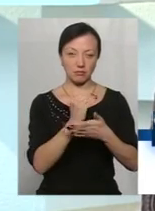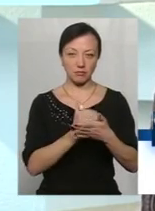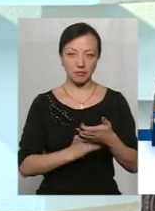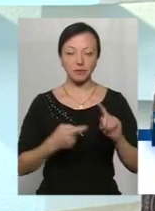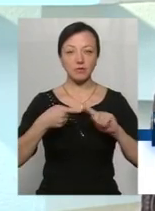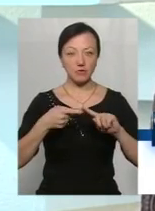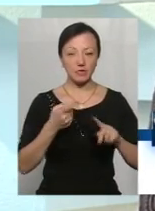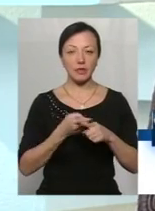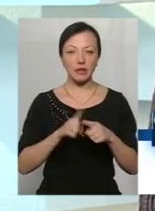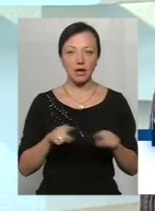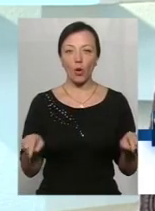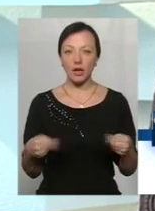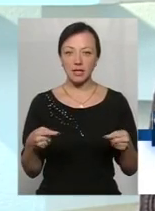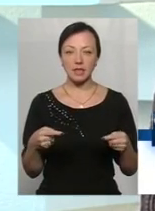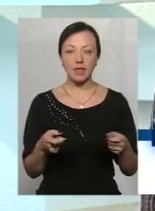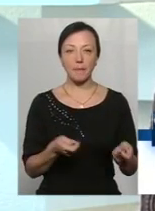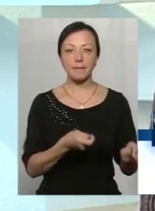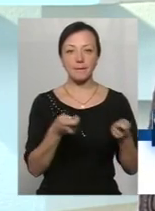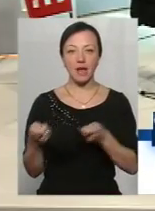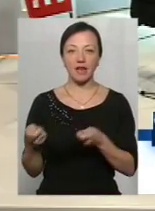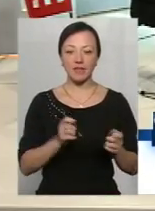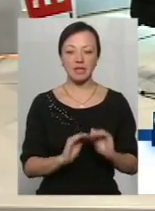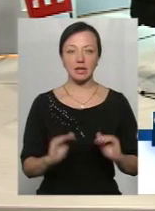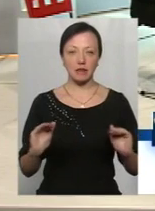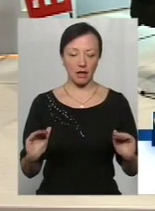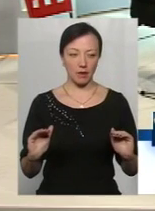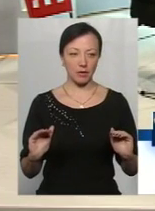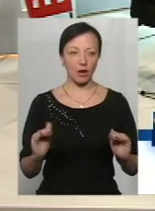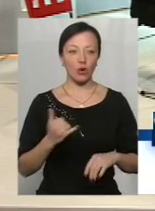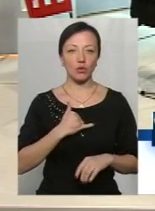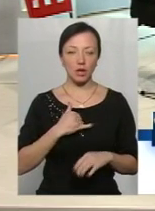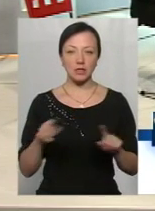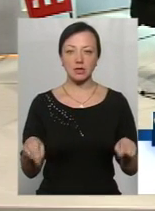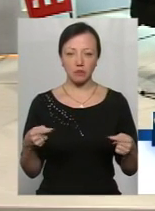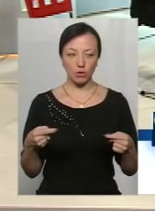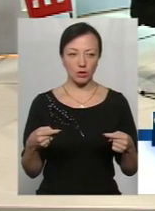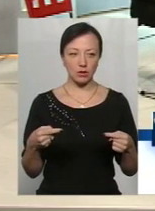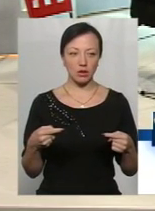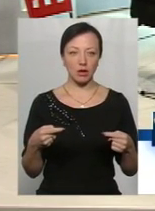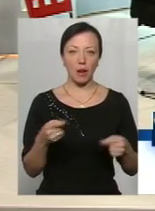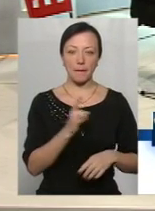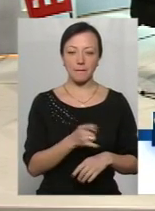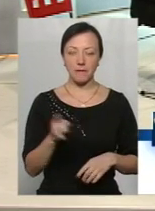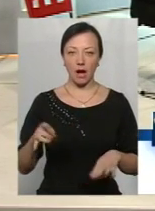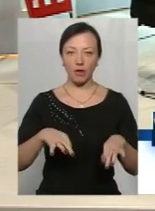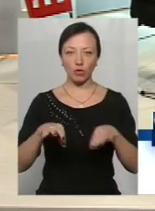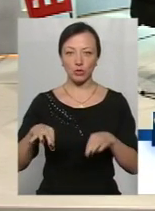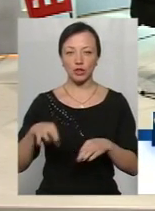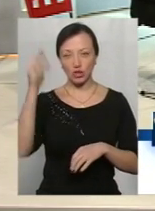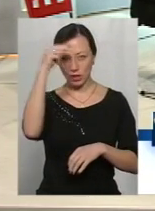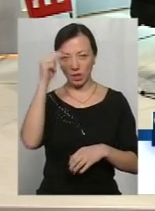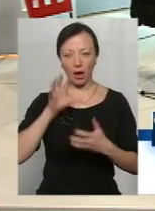практик – це організація перевезень дітей. В нас створено парк автомобілів, шкільних